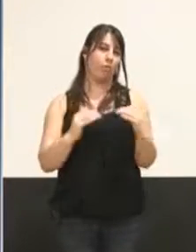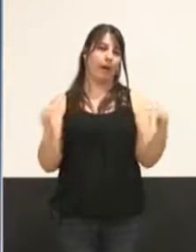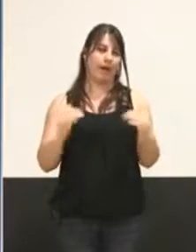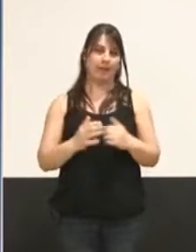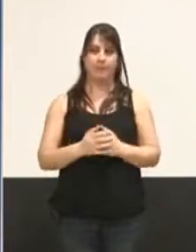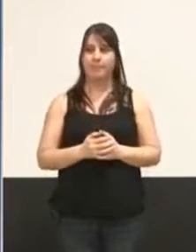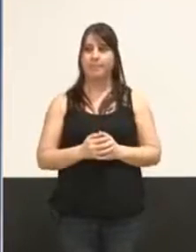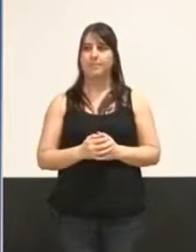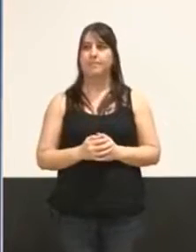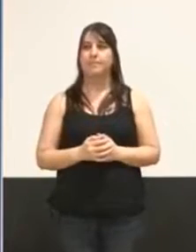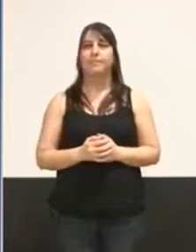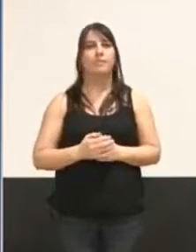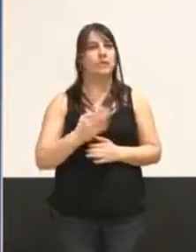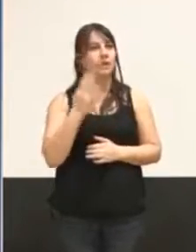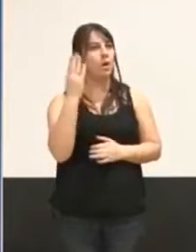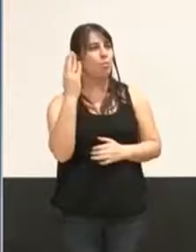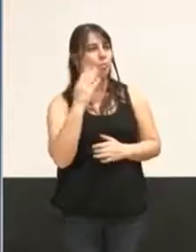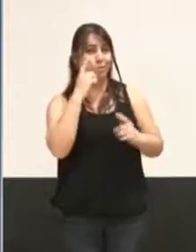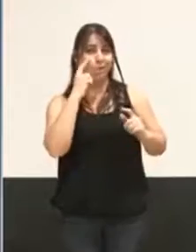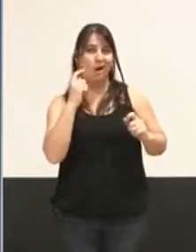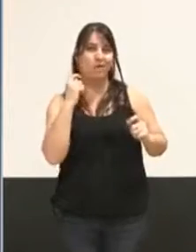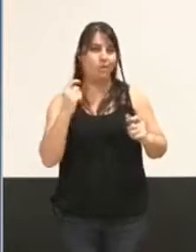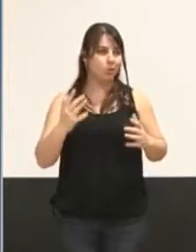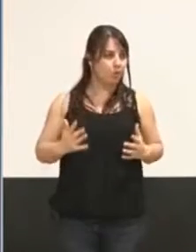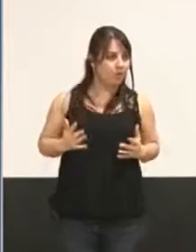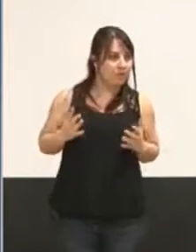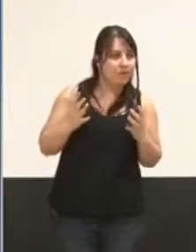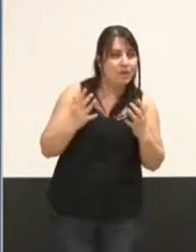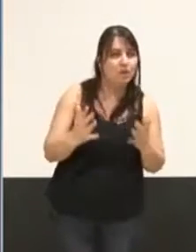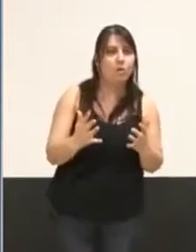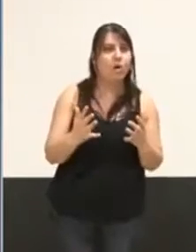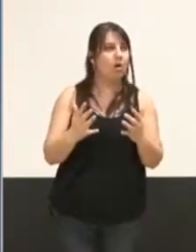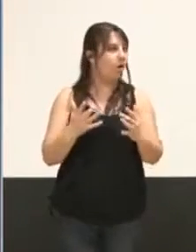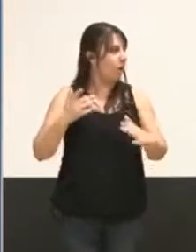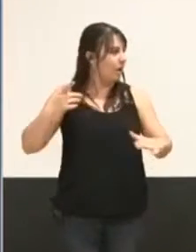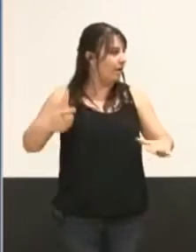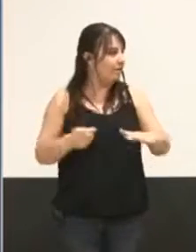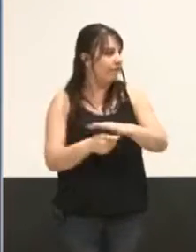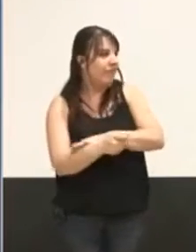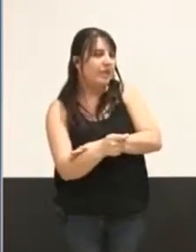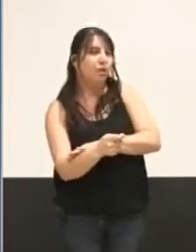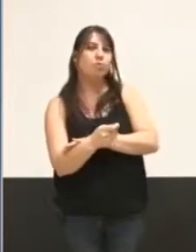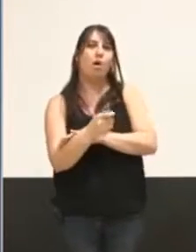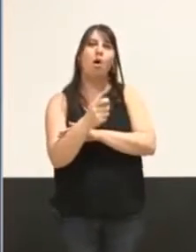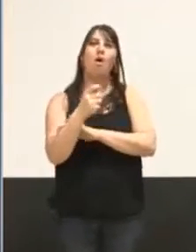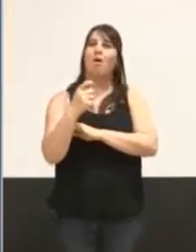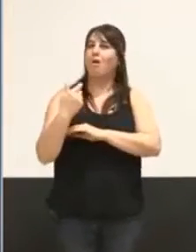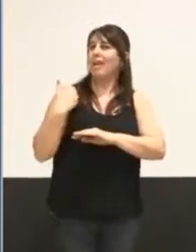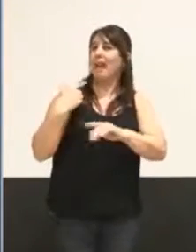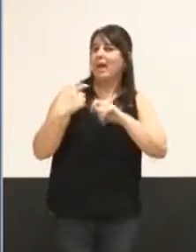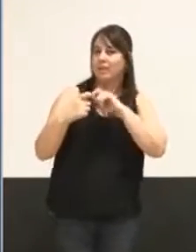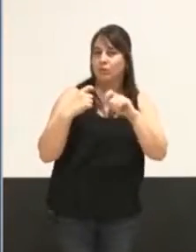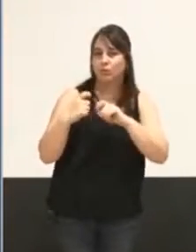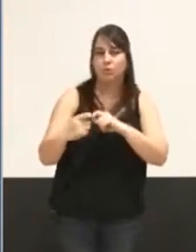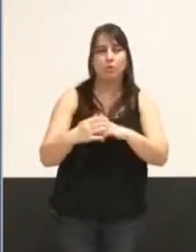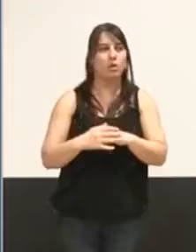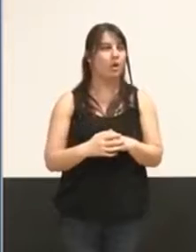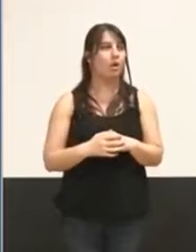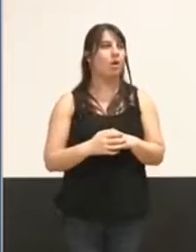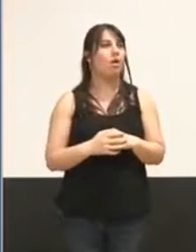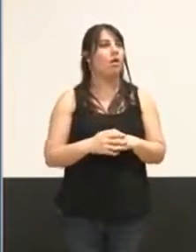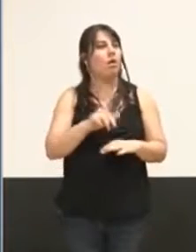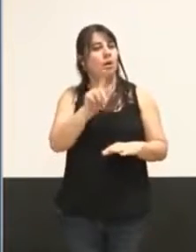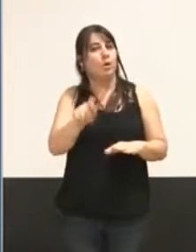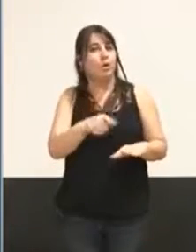Il faut donc nous engager avec vigilance sur les financements, par exemple, ça a été évoqué. et nous le devons bien